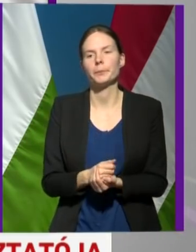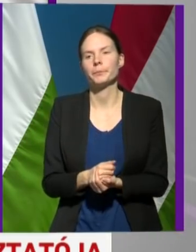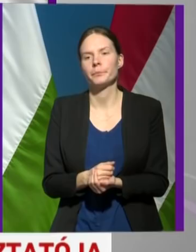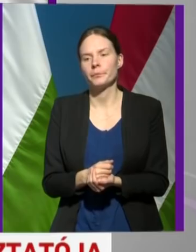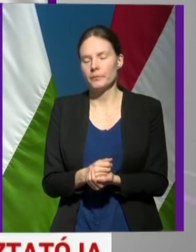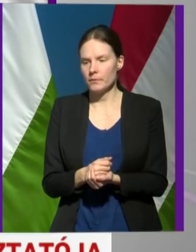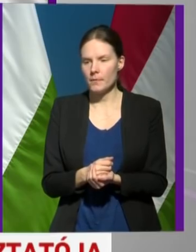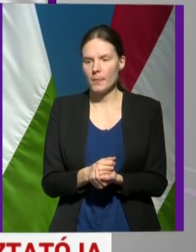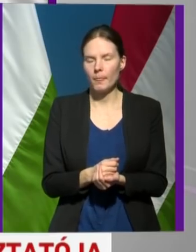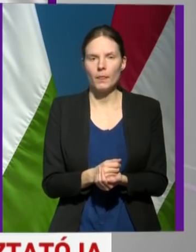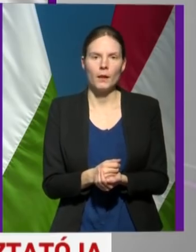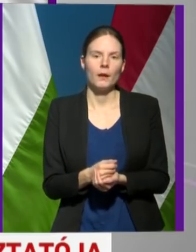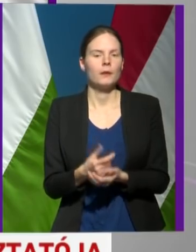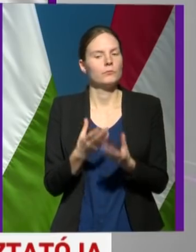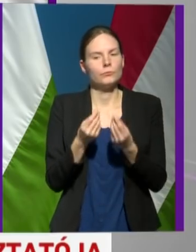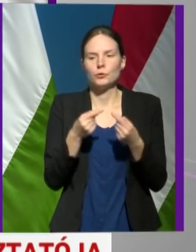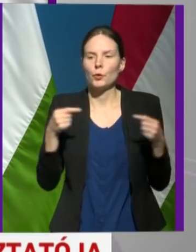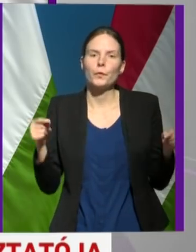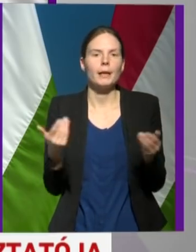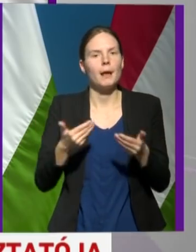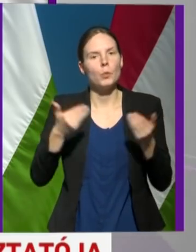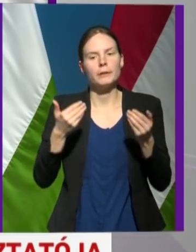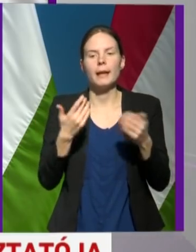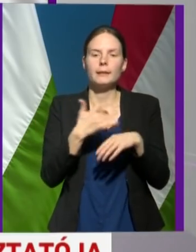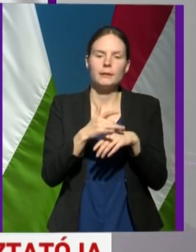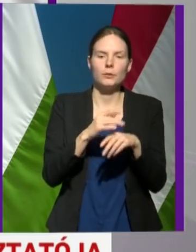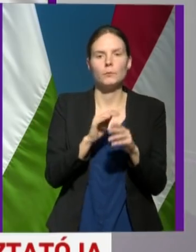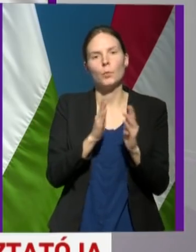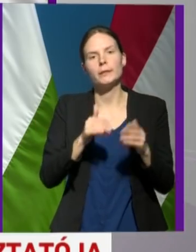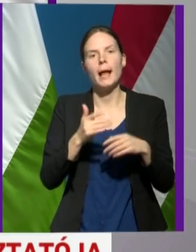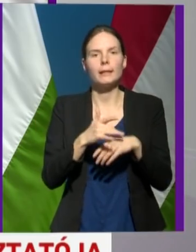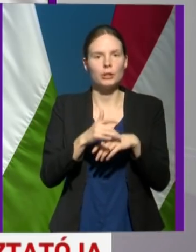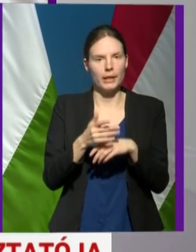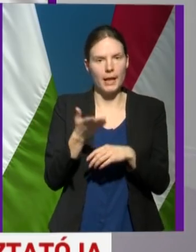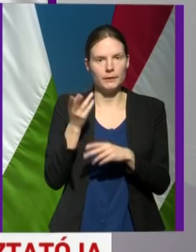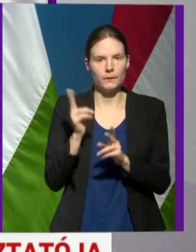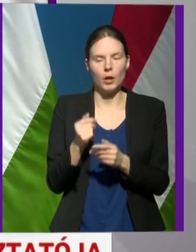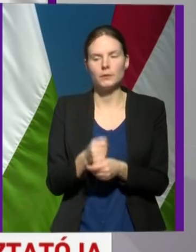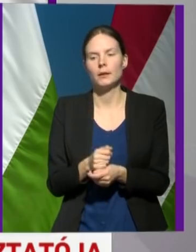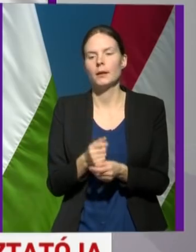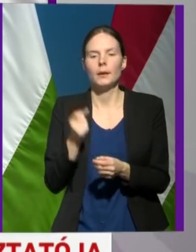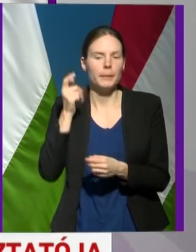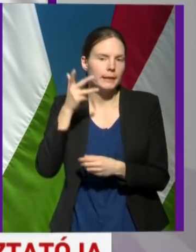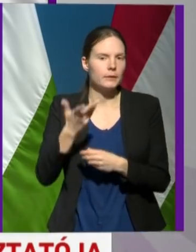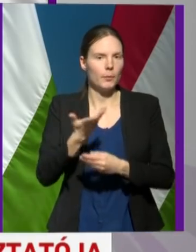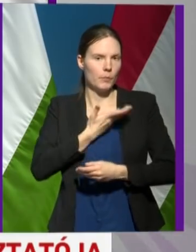vannak. Rengeteg modellkísérletek, matematikai modelleket mindenfélét kapok én naponta.